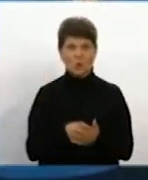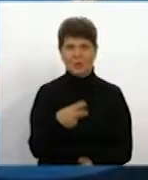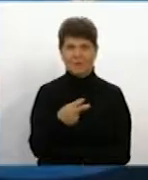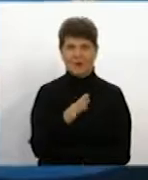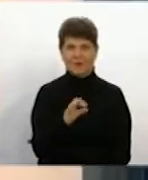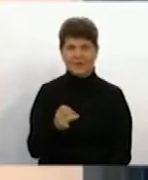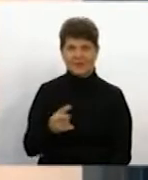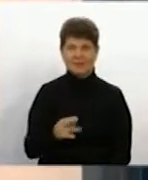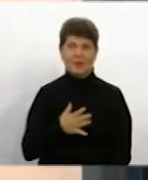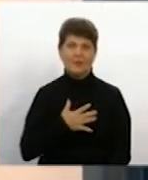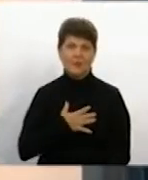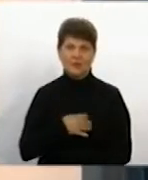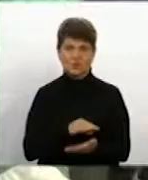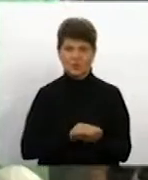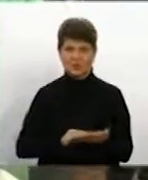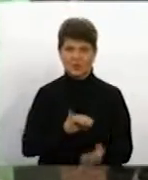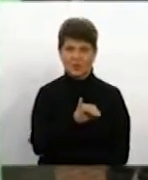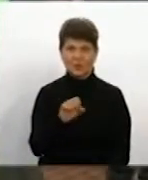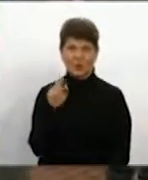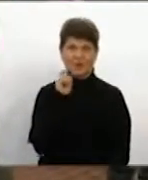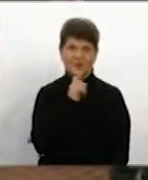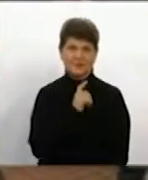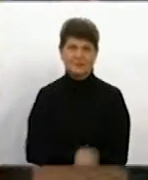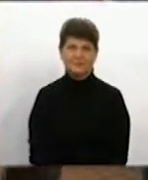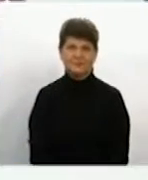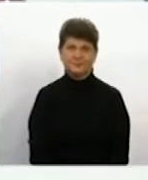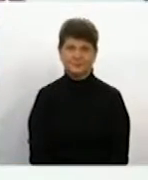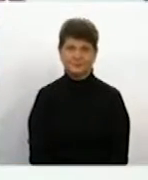Мирослава Жабеєв, Іван Шимко, новини на Суспільному.